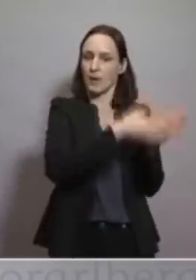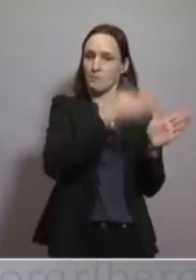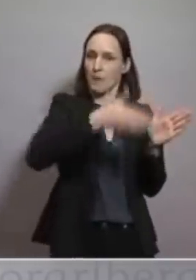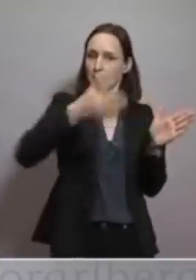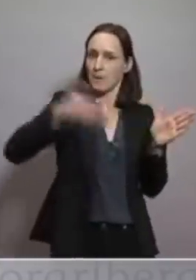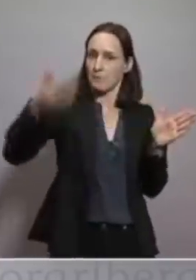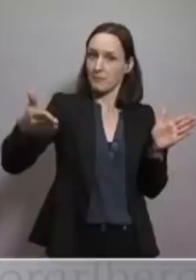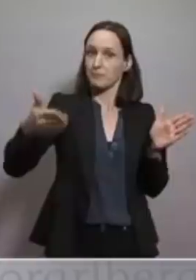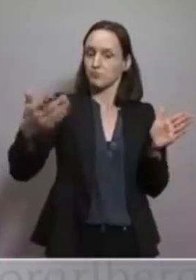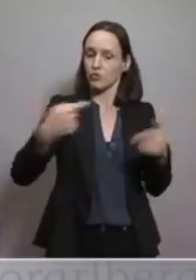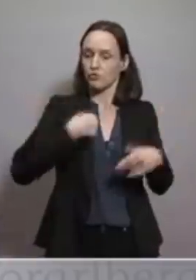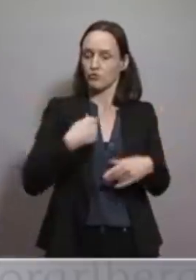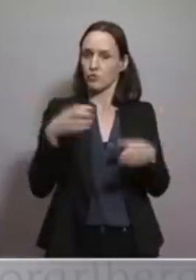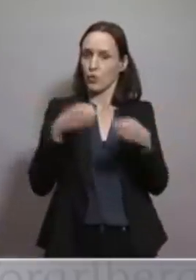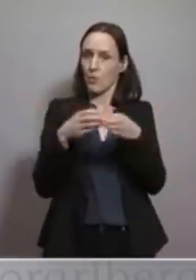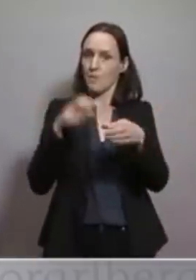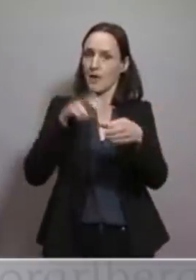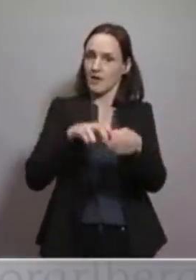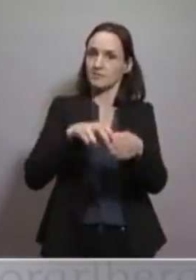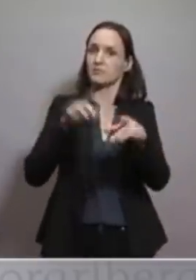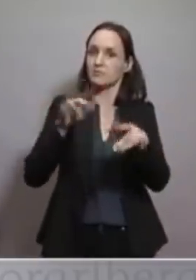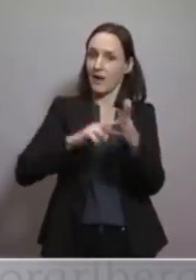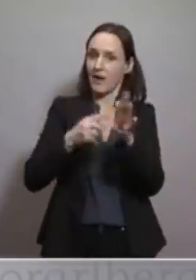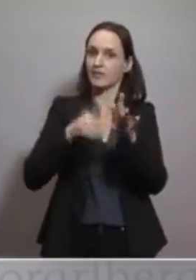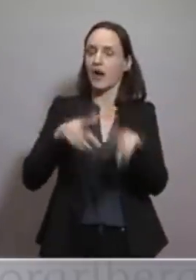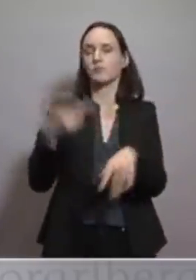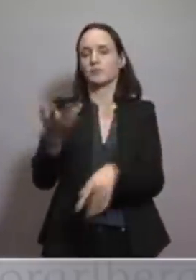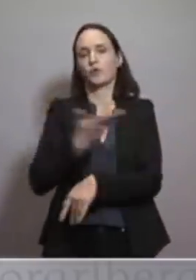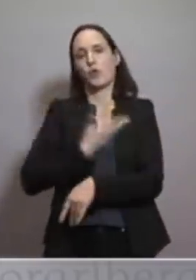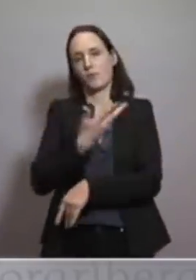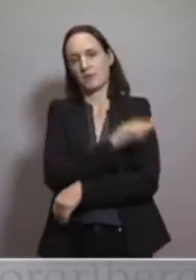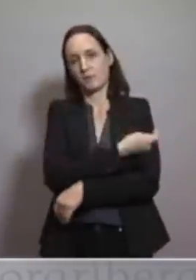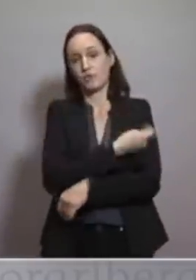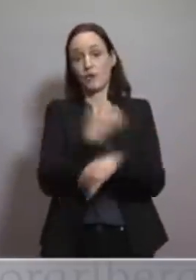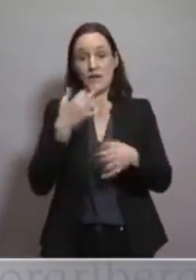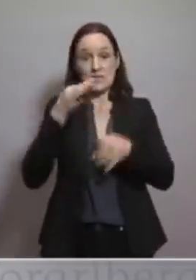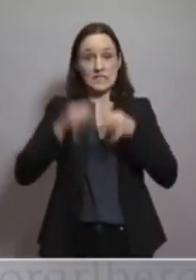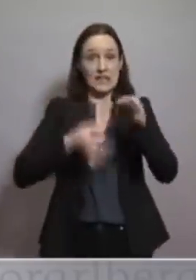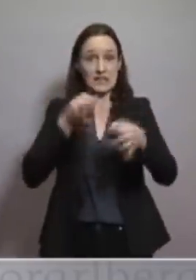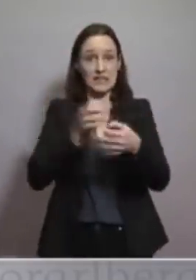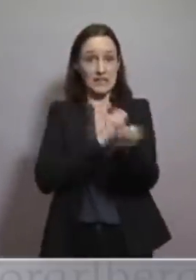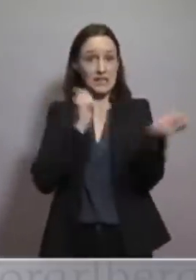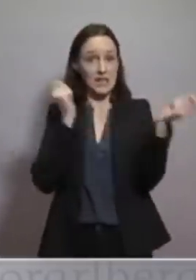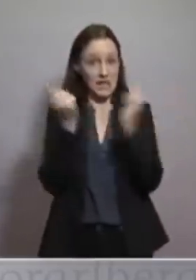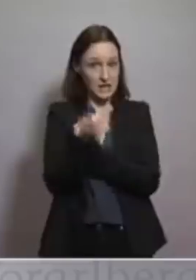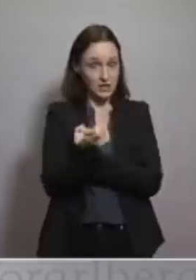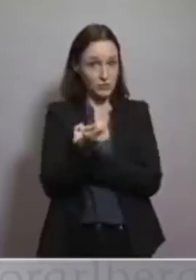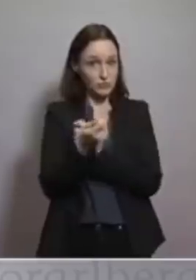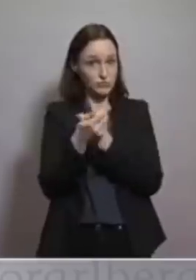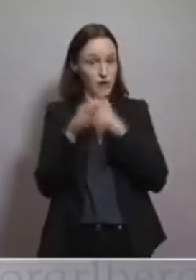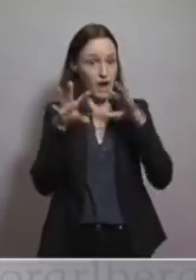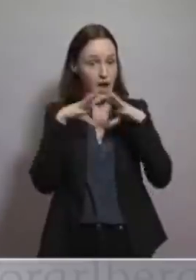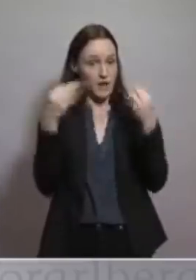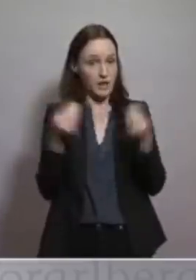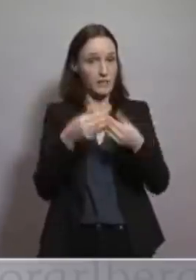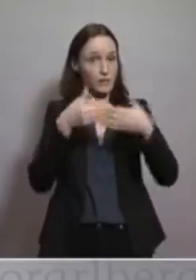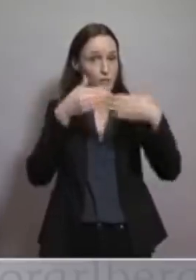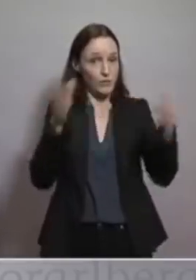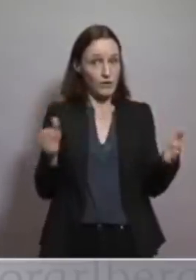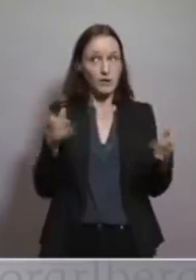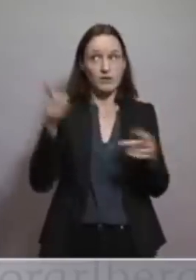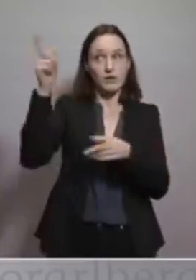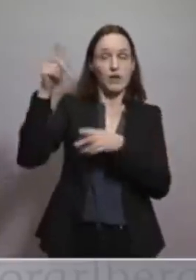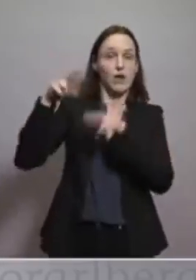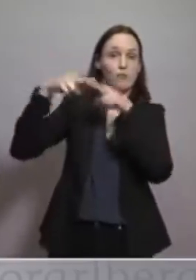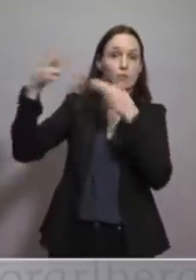diese Impfung natürlich machen. Und wenn es eine Strategieänderung gibt in der allgemeinen Öffentlichkeit, es beginnt dann der Bundesregierung